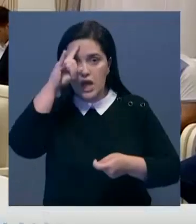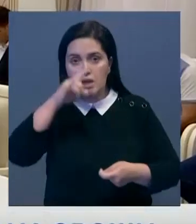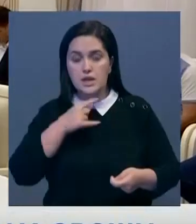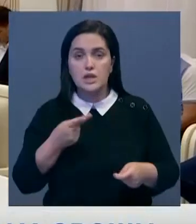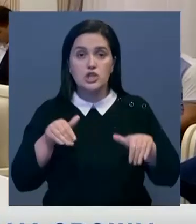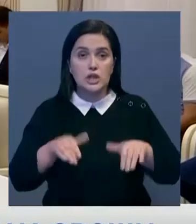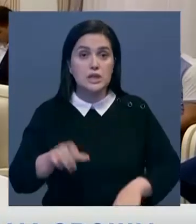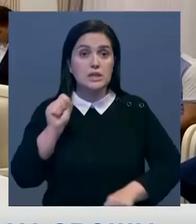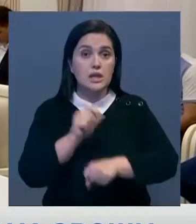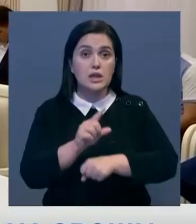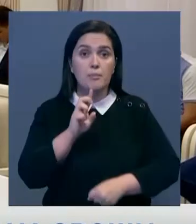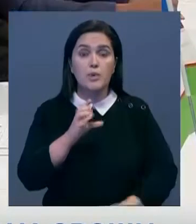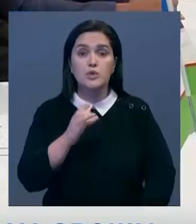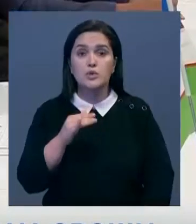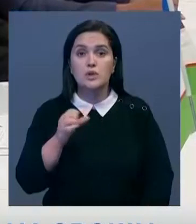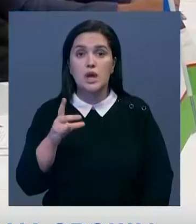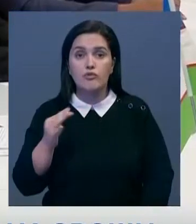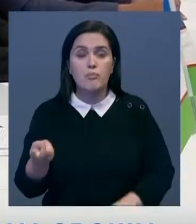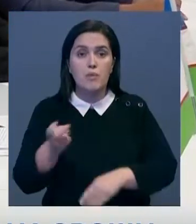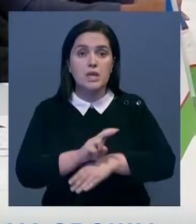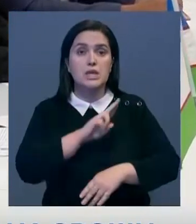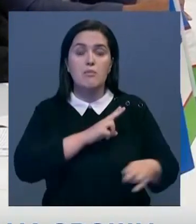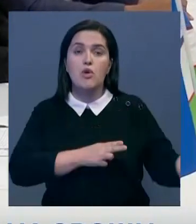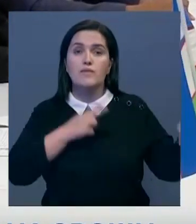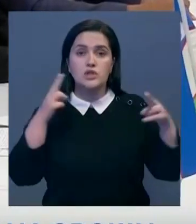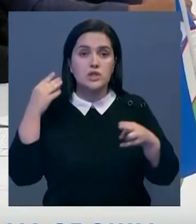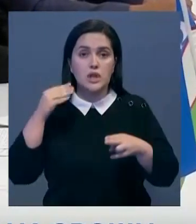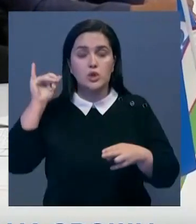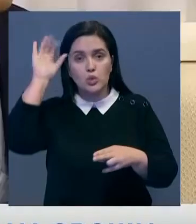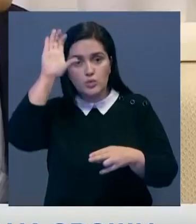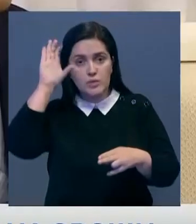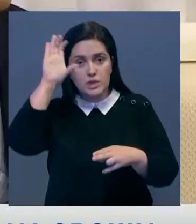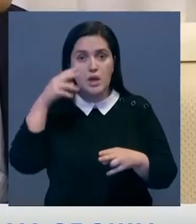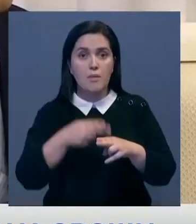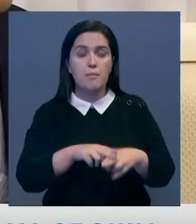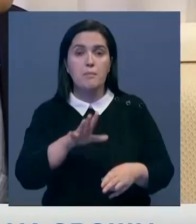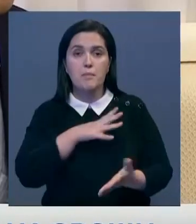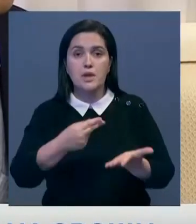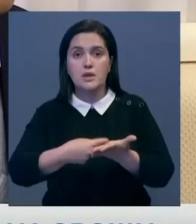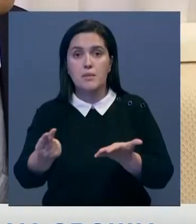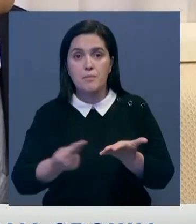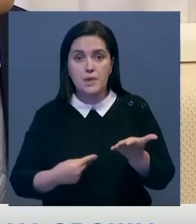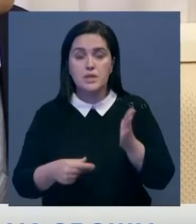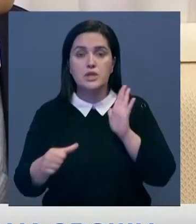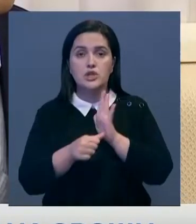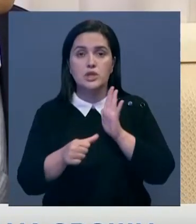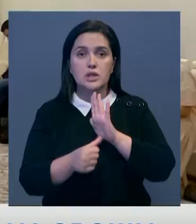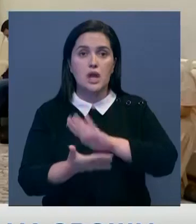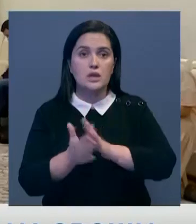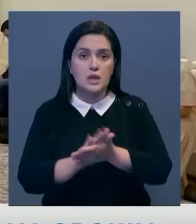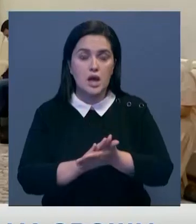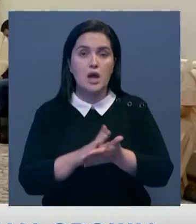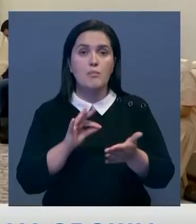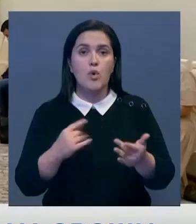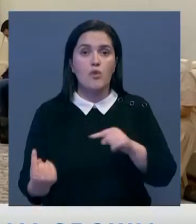Казахстана. Для решения этой задачи Баха Султанов посетил с рабочим визитом Таджикистан и Узбекистан. В результате было подписано 6